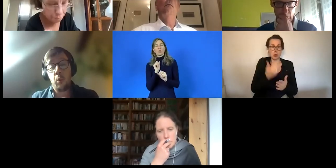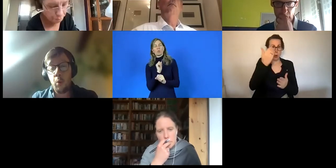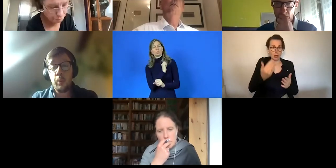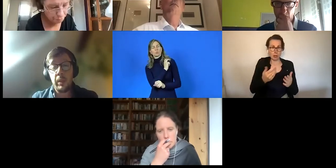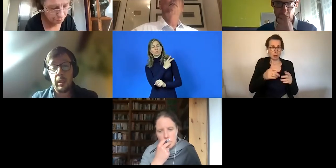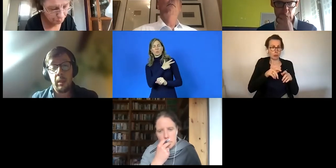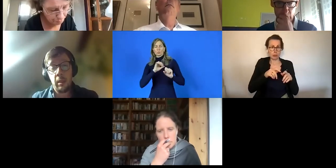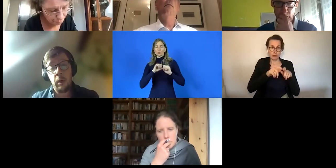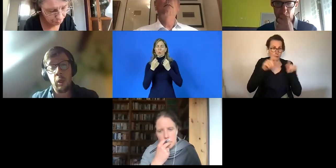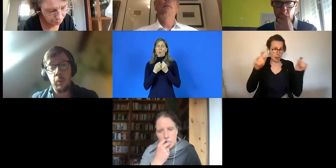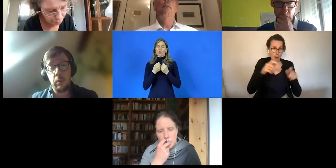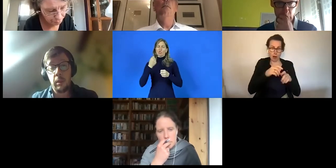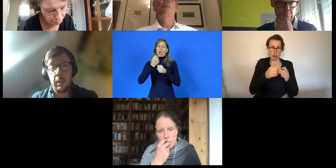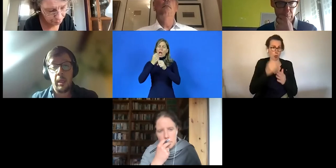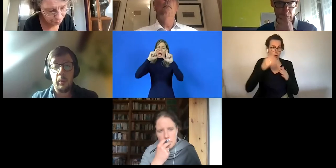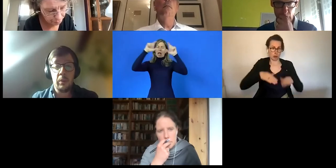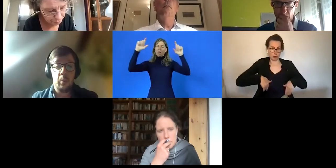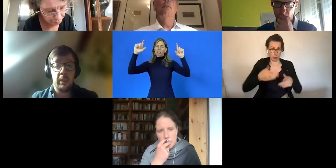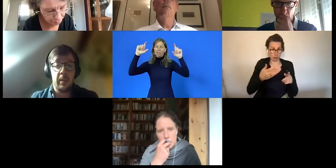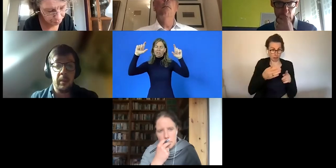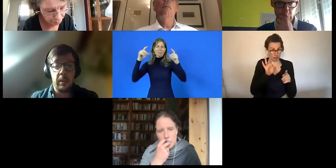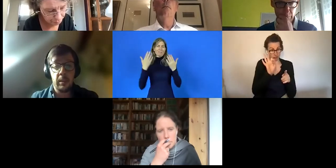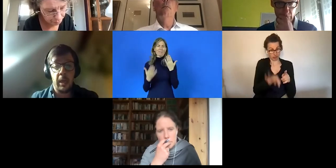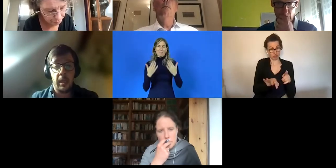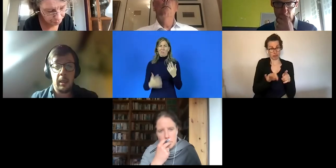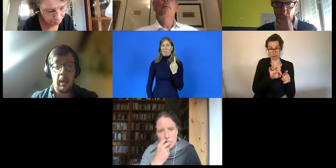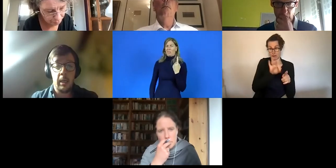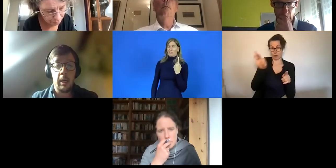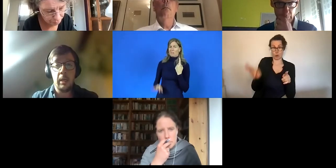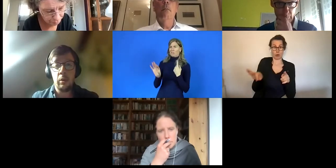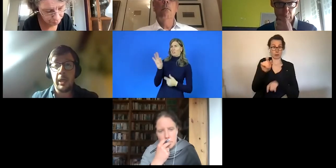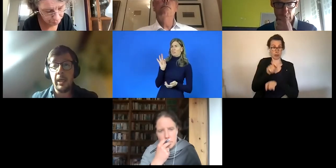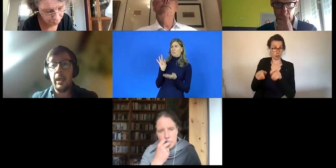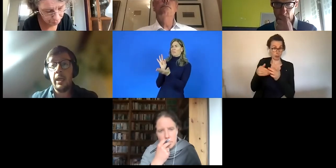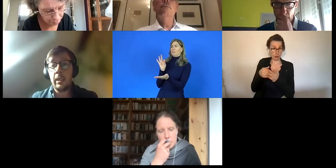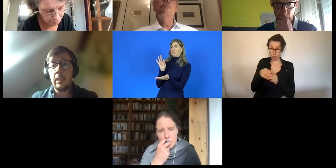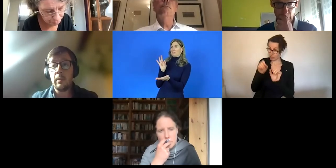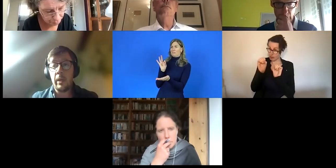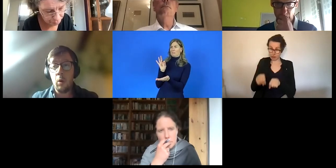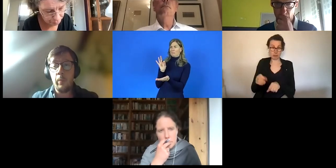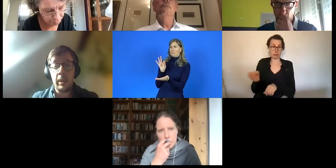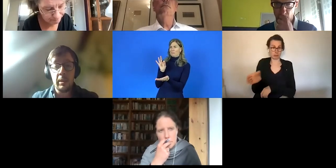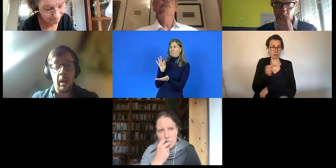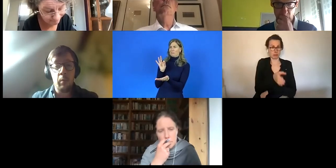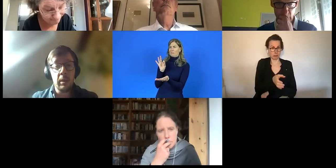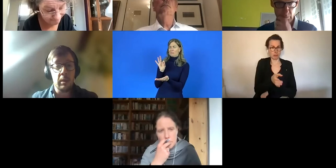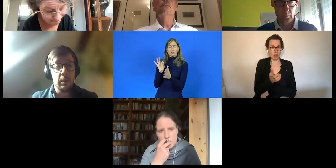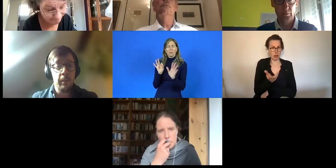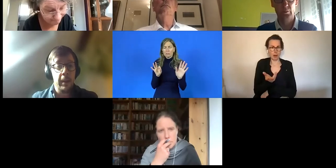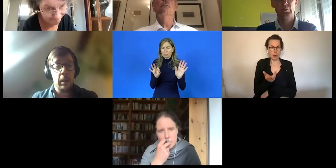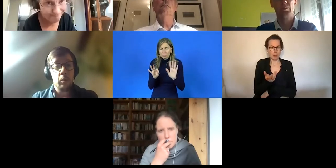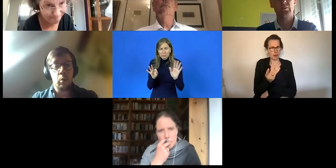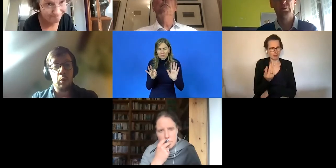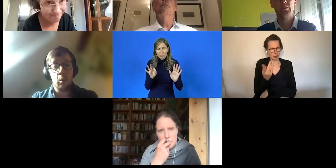Arbeitsmöglichkeiten, die ihnen angeboten werden, sehr, sehr, sehr begrenzt sind. Also die